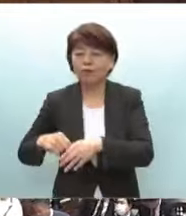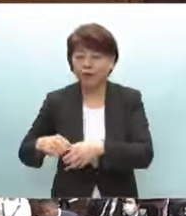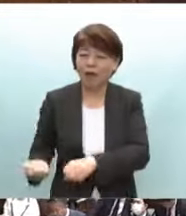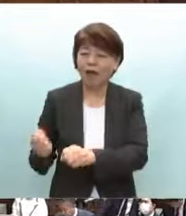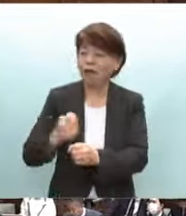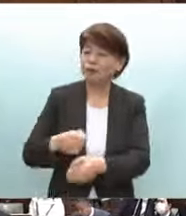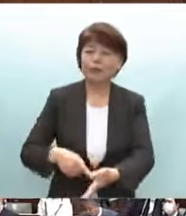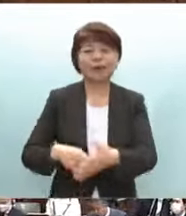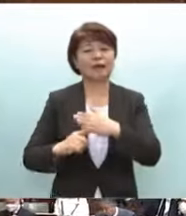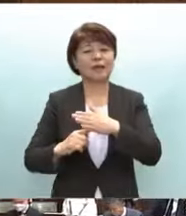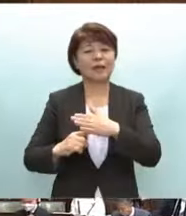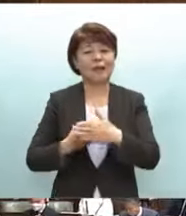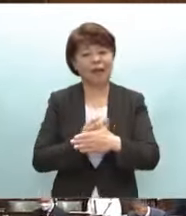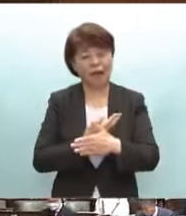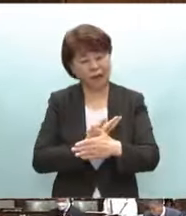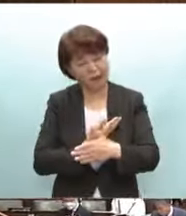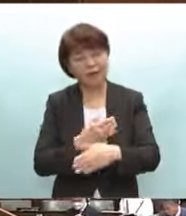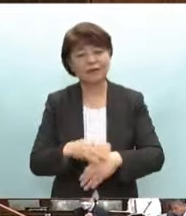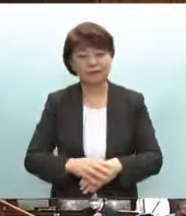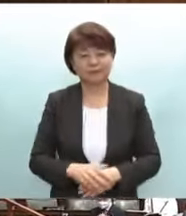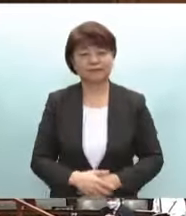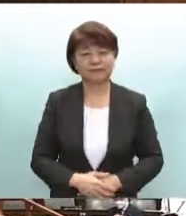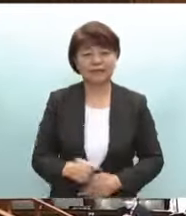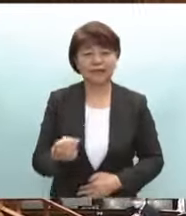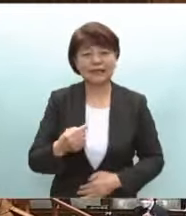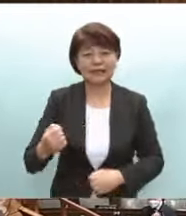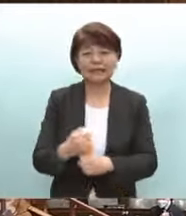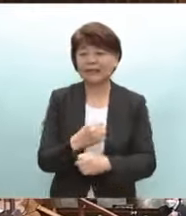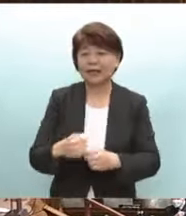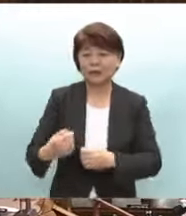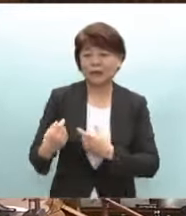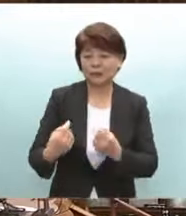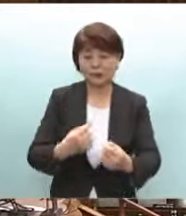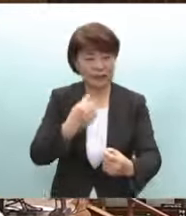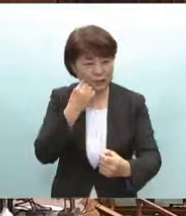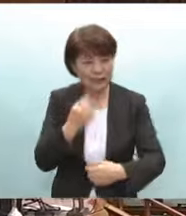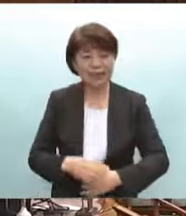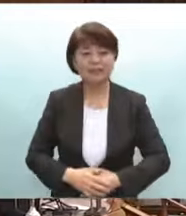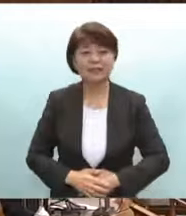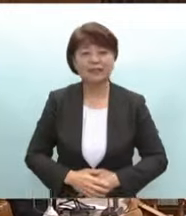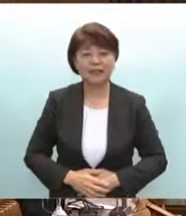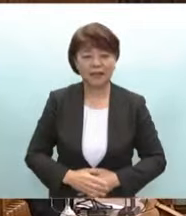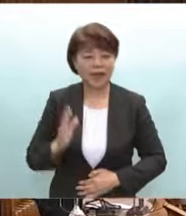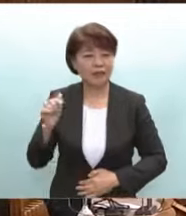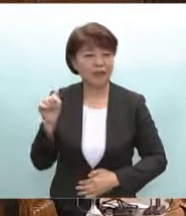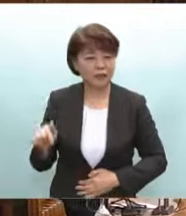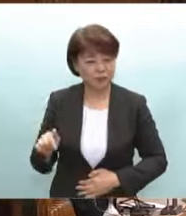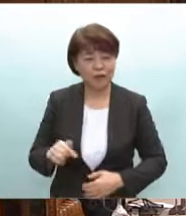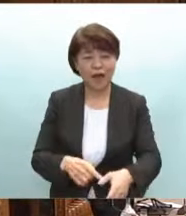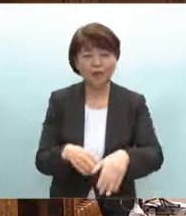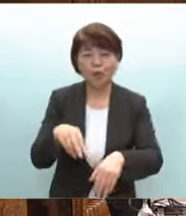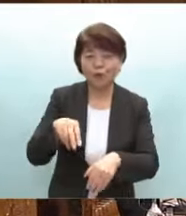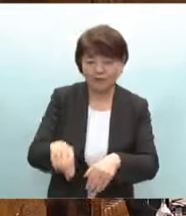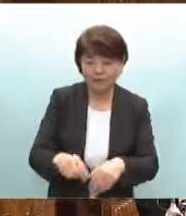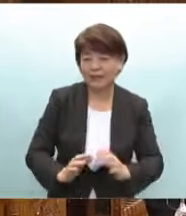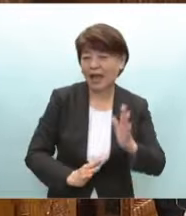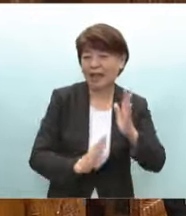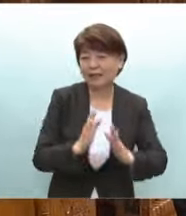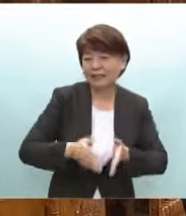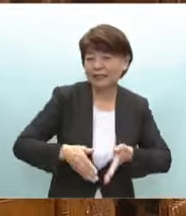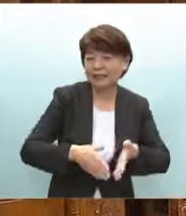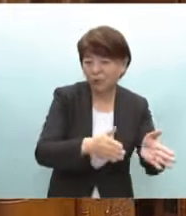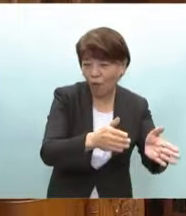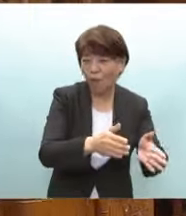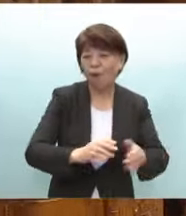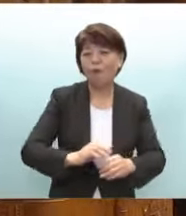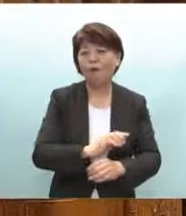ず一時産業存続の危機でありますそこで政府には農地や林道漁港や漁場などの被災した施設の